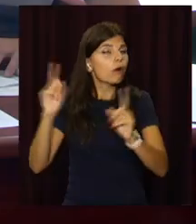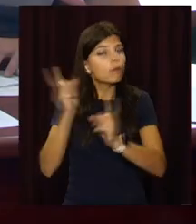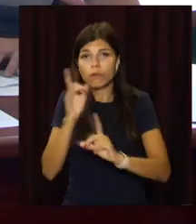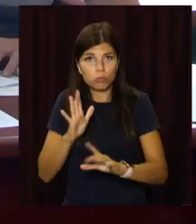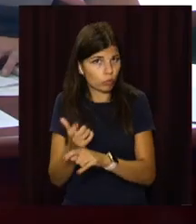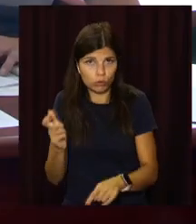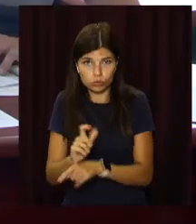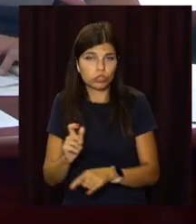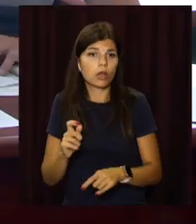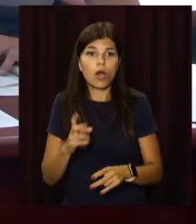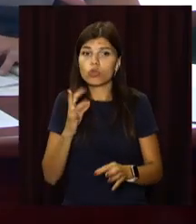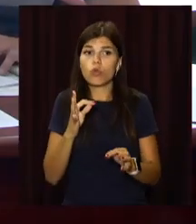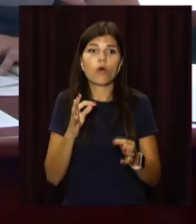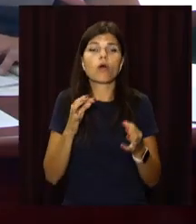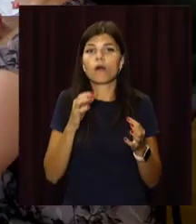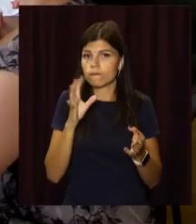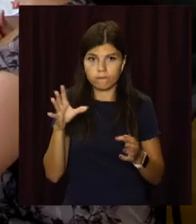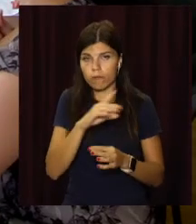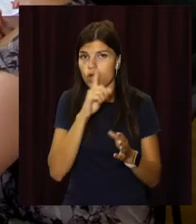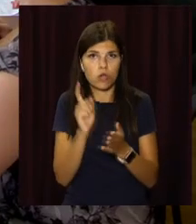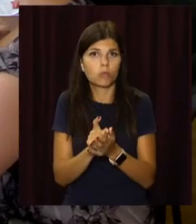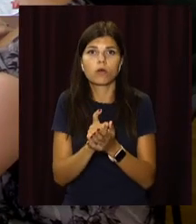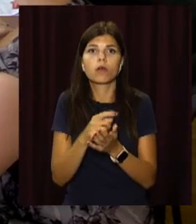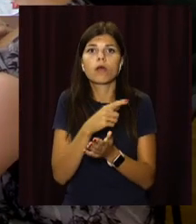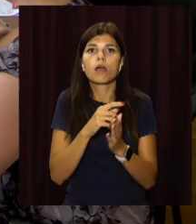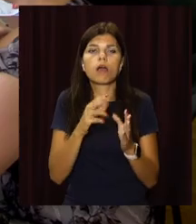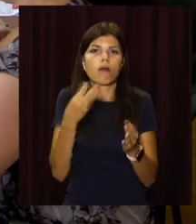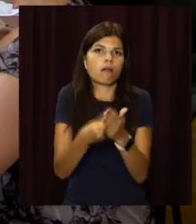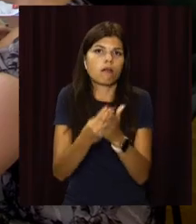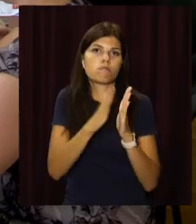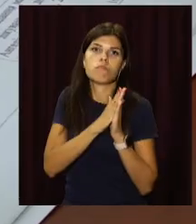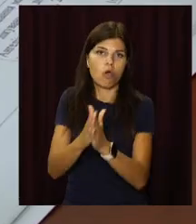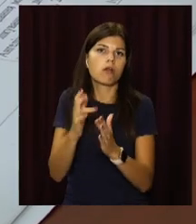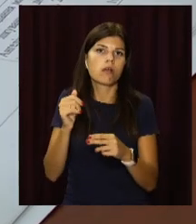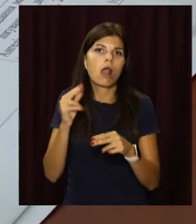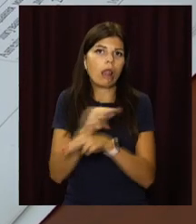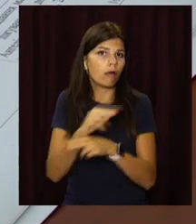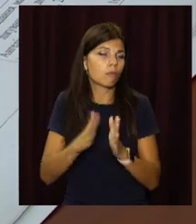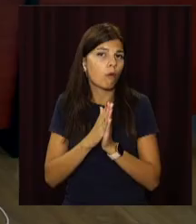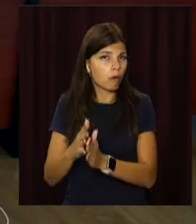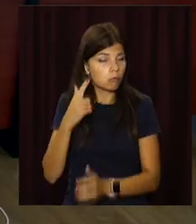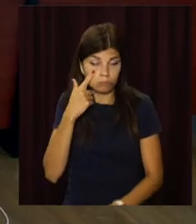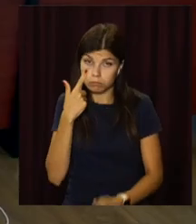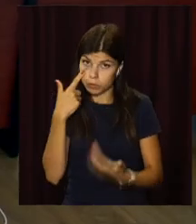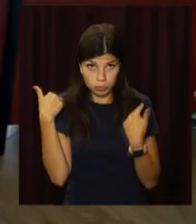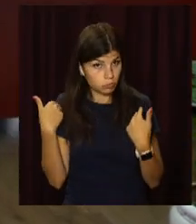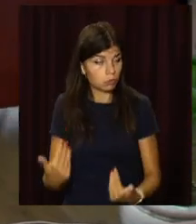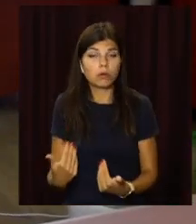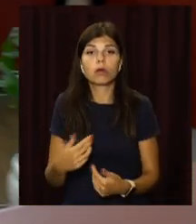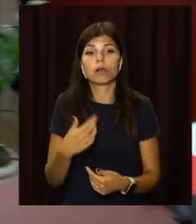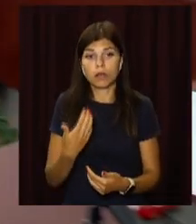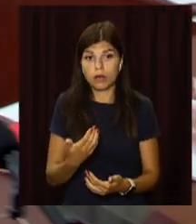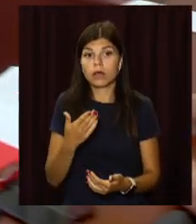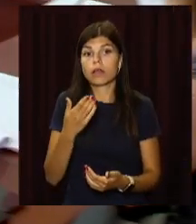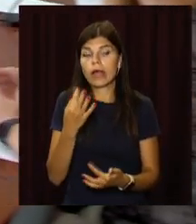жоден прийом не обходиться без прохання надати матеріальну допомогу на лікування. Левову частину проблем містян вирішили просто під час прийому.